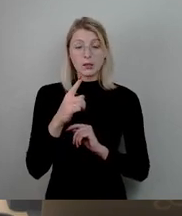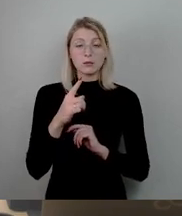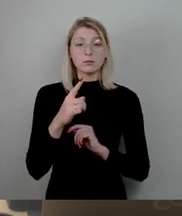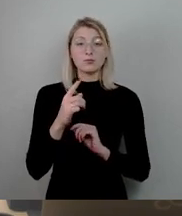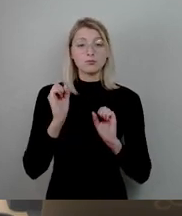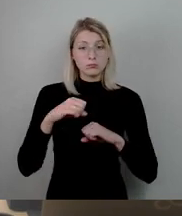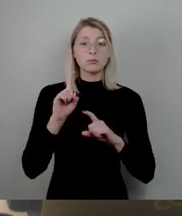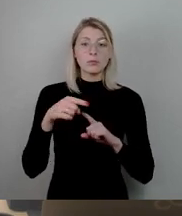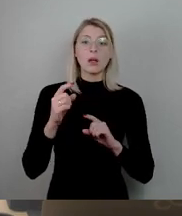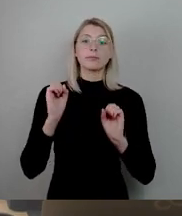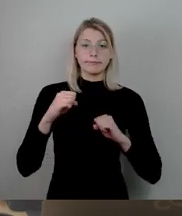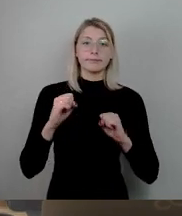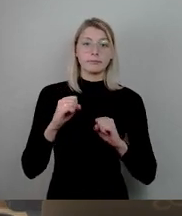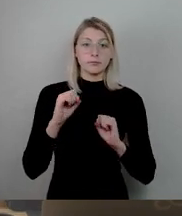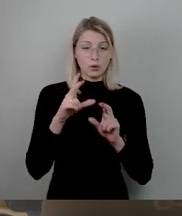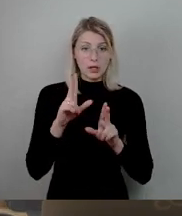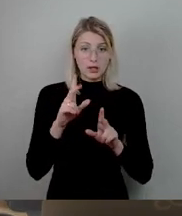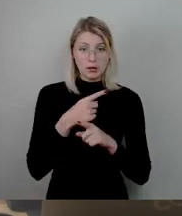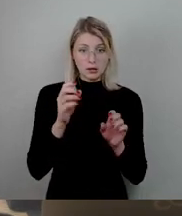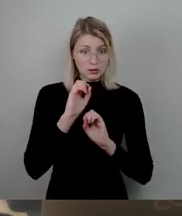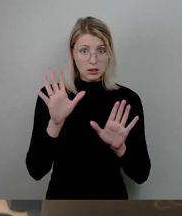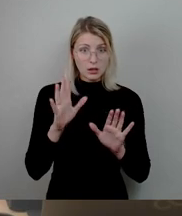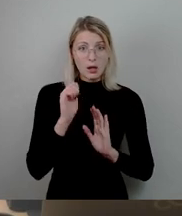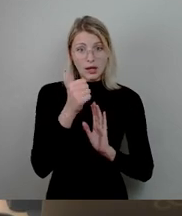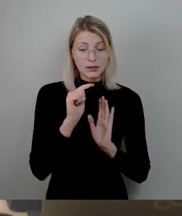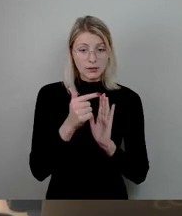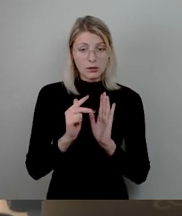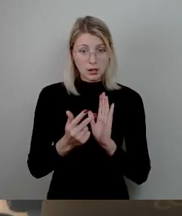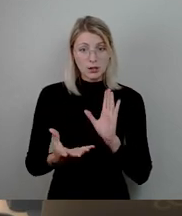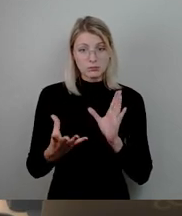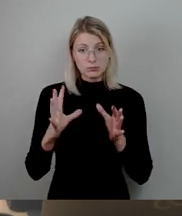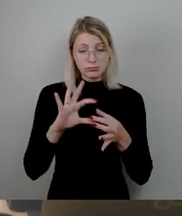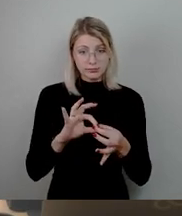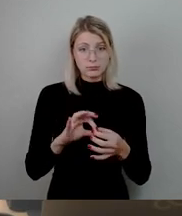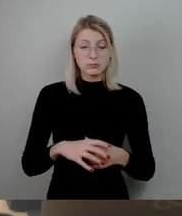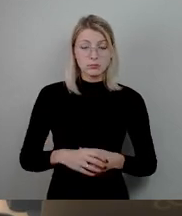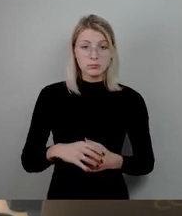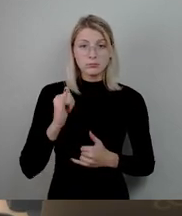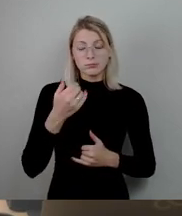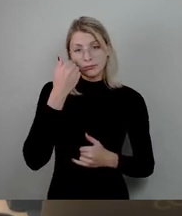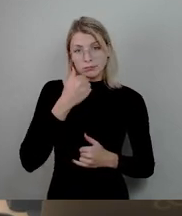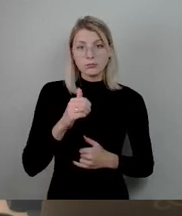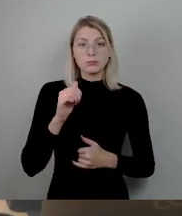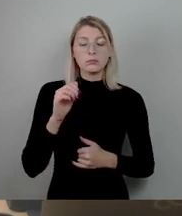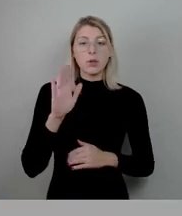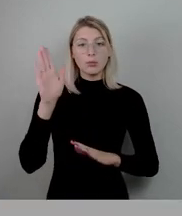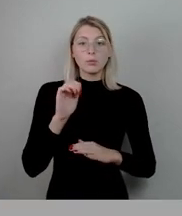Können wir uns darauf verstanden? Gut, dann bitte ich um Abstimmungen 1, 2 und 3.